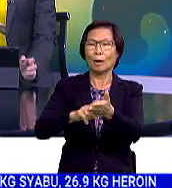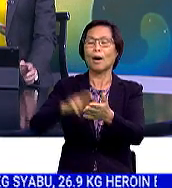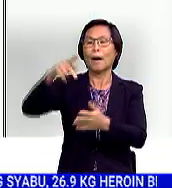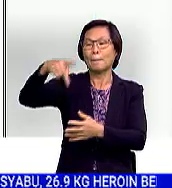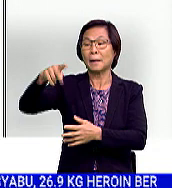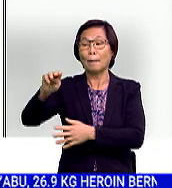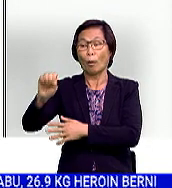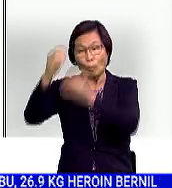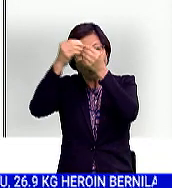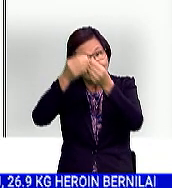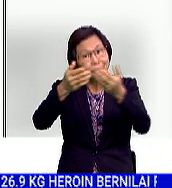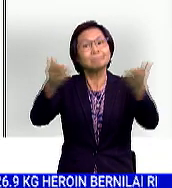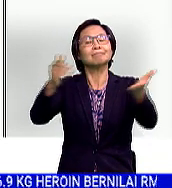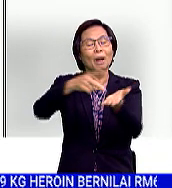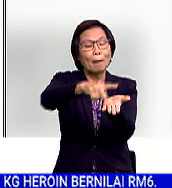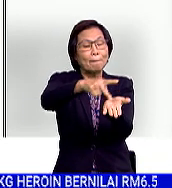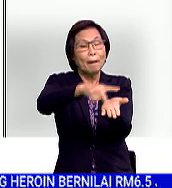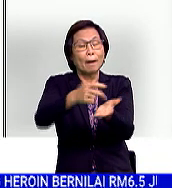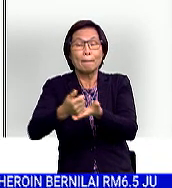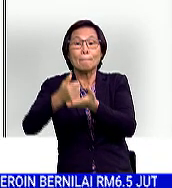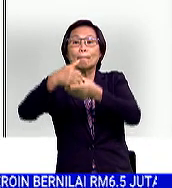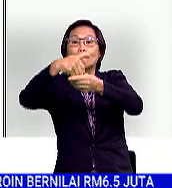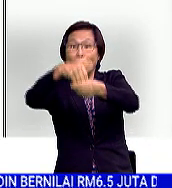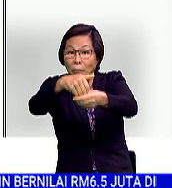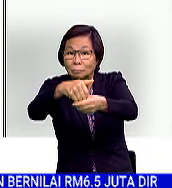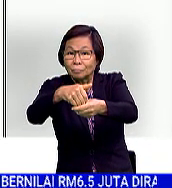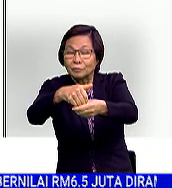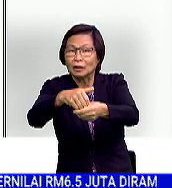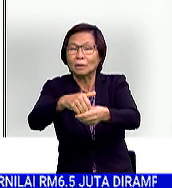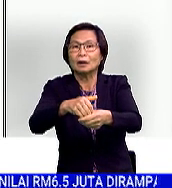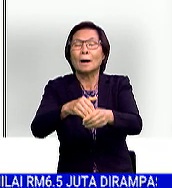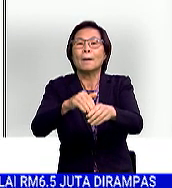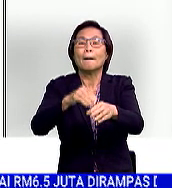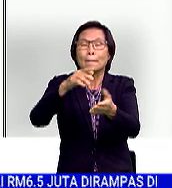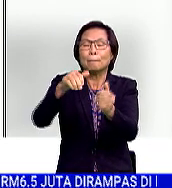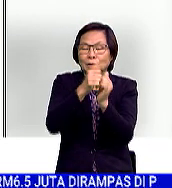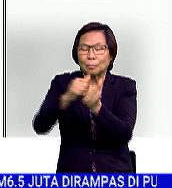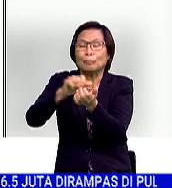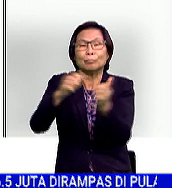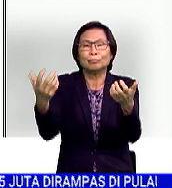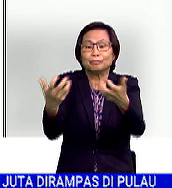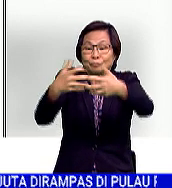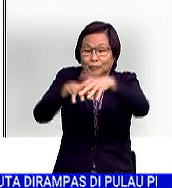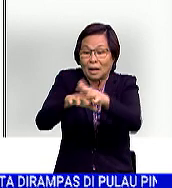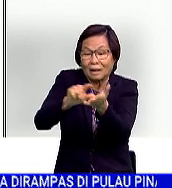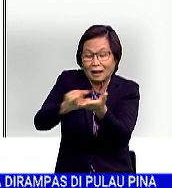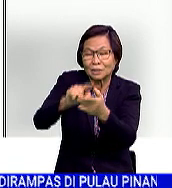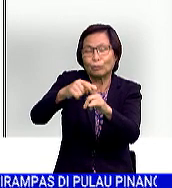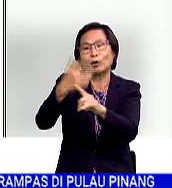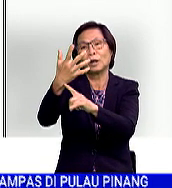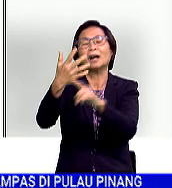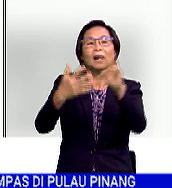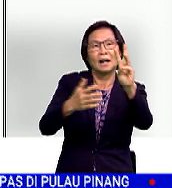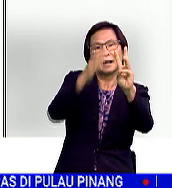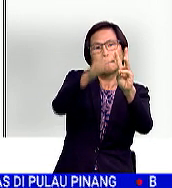Perdana Menteri memaklumkan, pembayaran bagi bantuan khas ini akan dibuat bersama pembayaran gaji bulan Mei iaitu 6